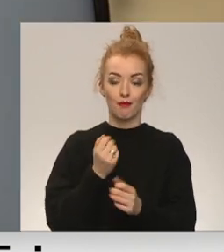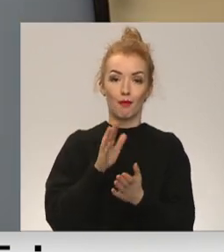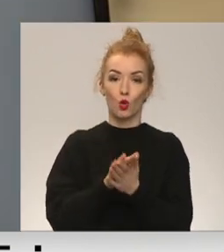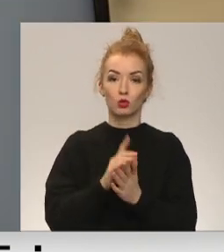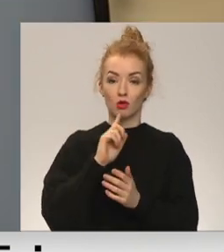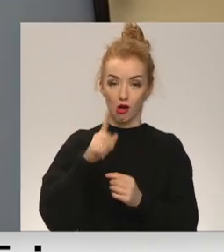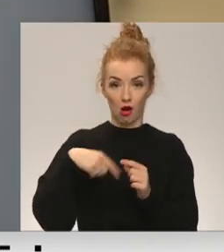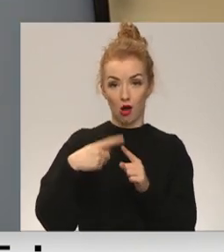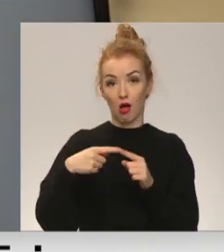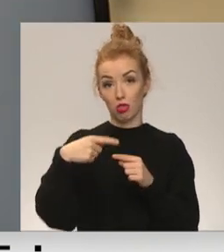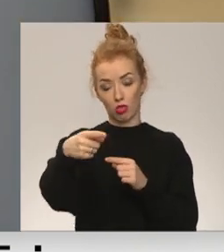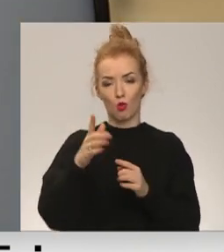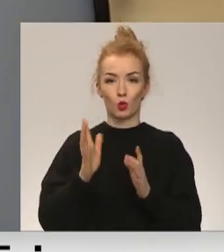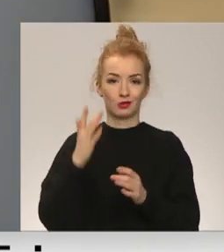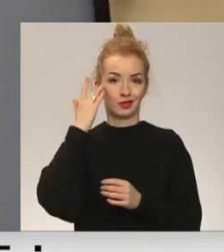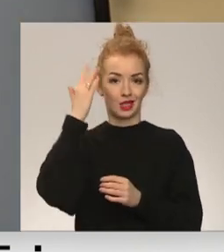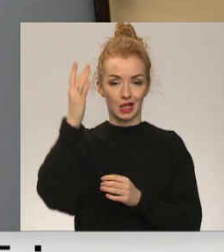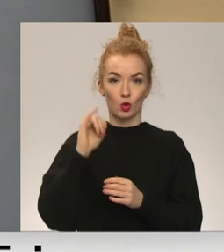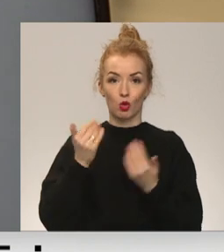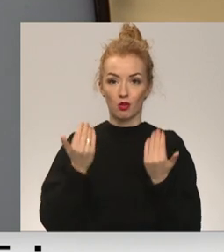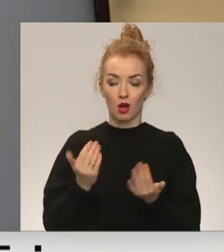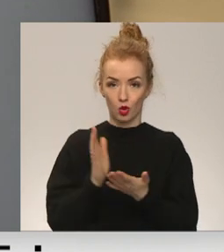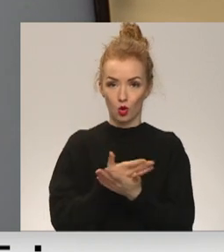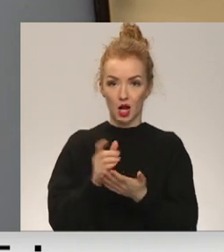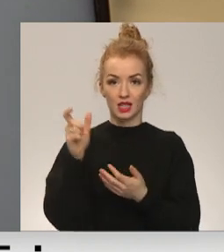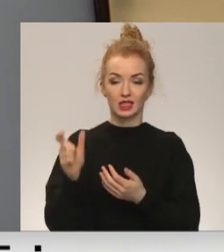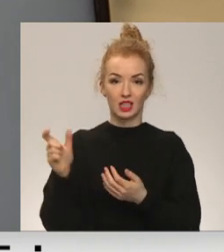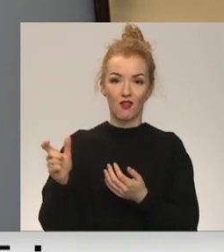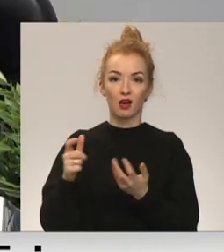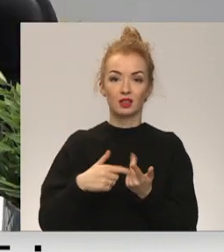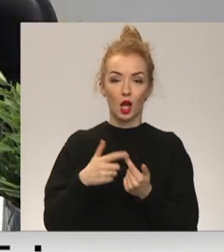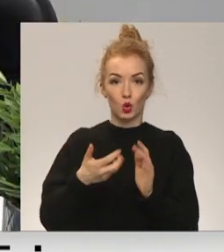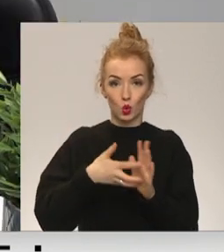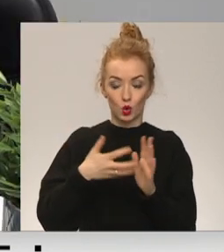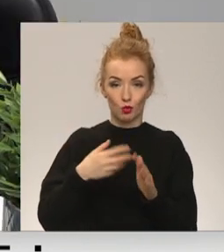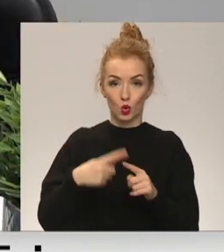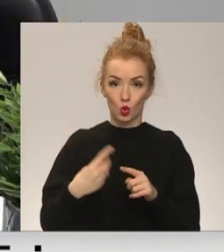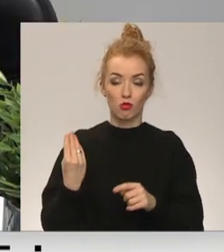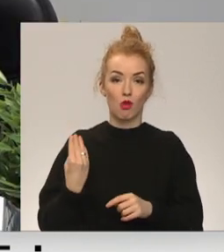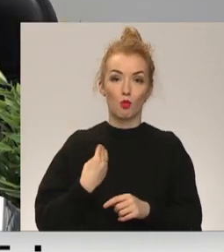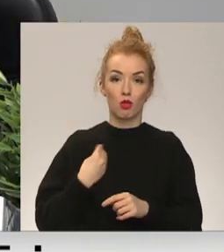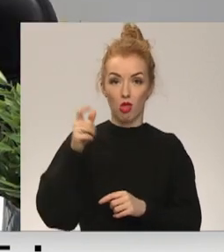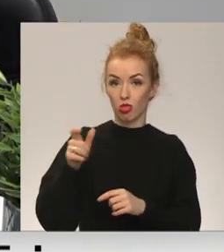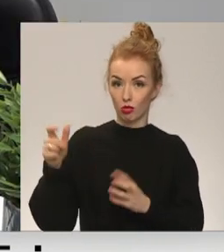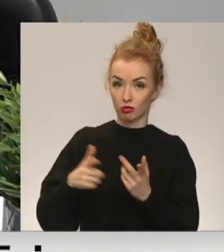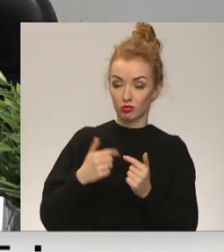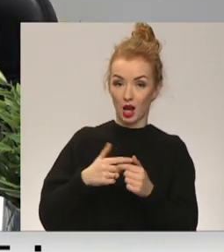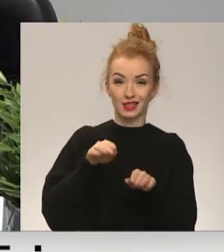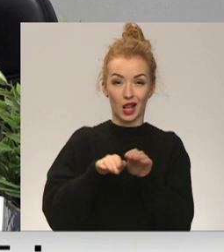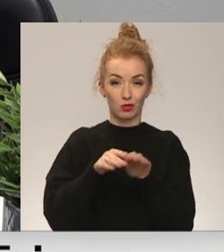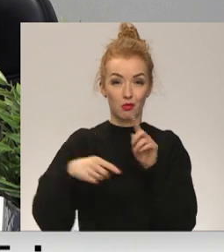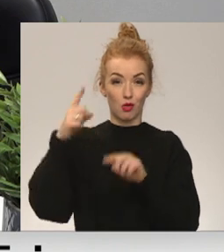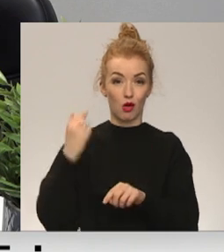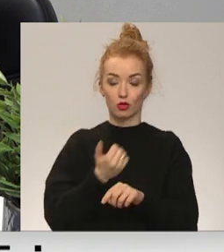laikraksts skatās cerīgi, šobrīd izdevies atrisināt cilvēku resursu trūkumu un abunētu skaits, salīdzinot ar iepriekšējau gadu,